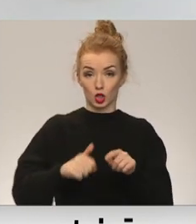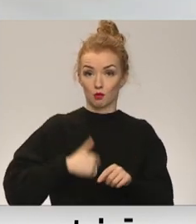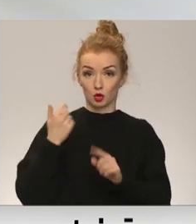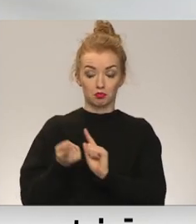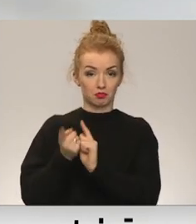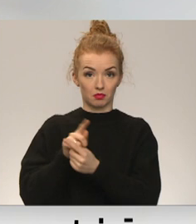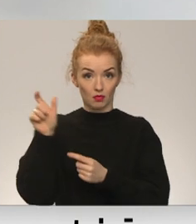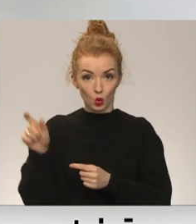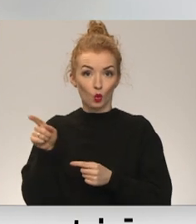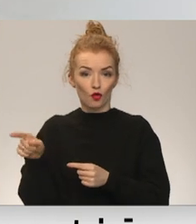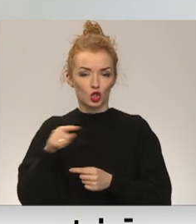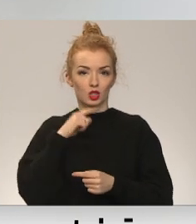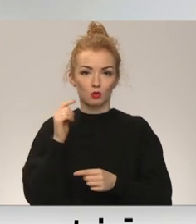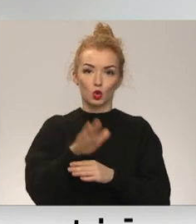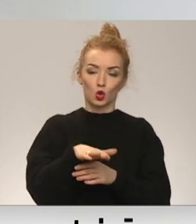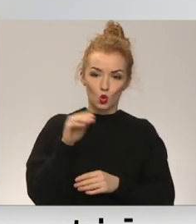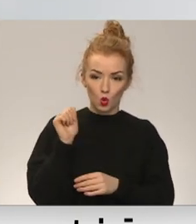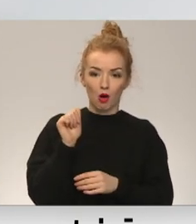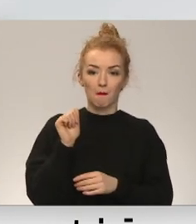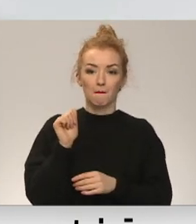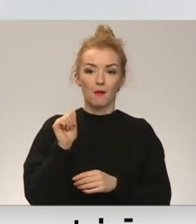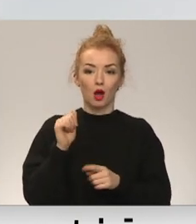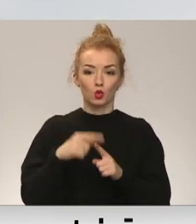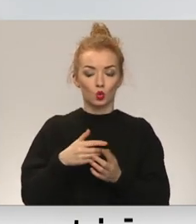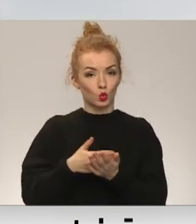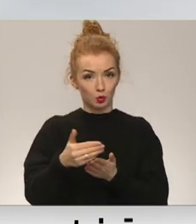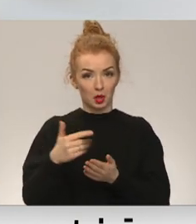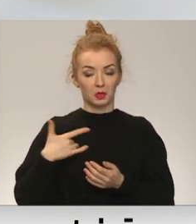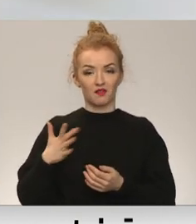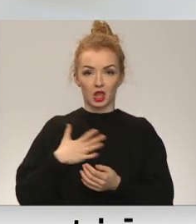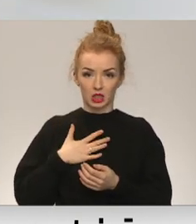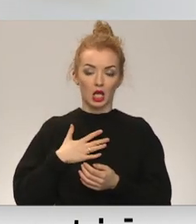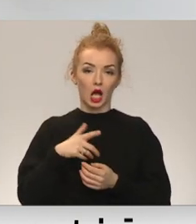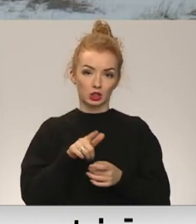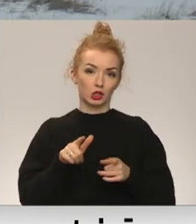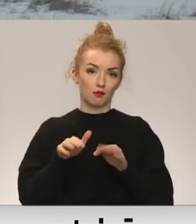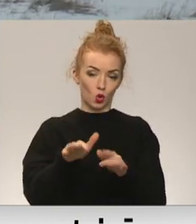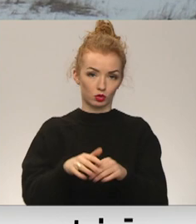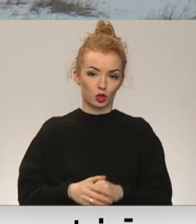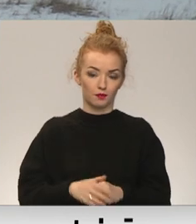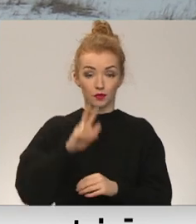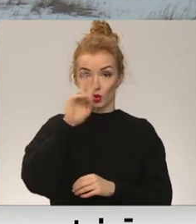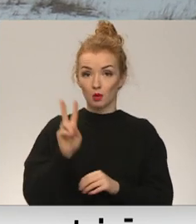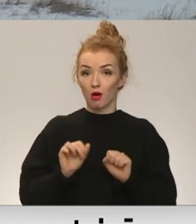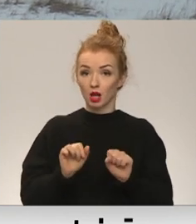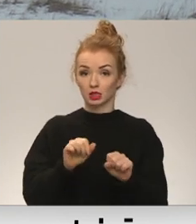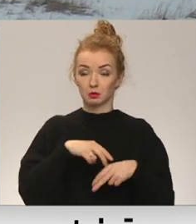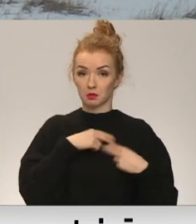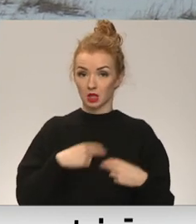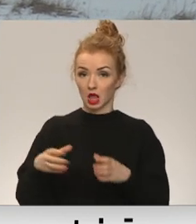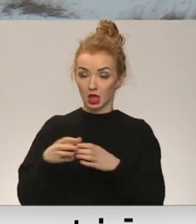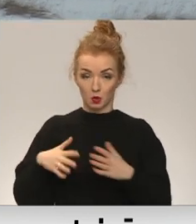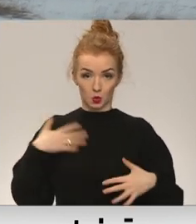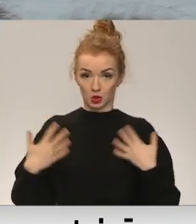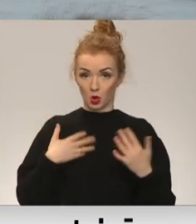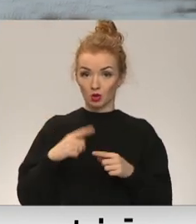ir izrādījis vēlmi, nomāt un arī turpināt privatizācijas procesu šīm zemes gabalam. Jurmāls aizsardzības biedrības atrauc,